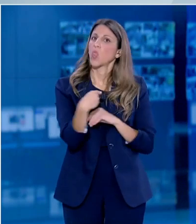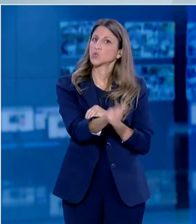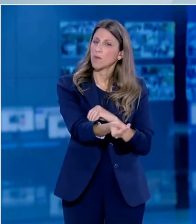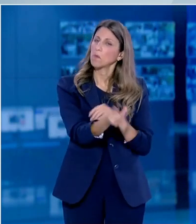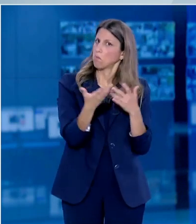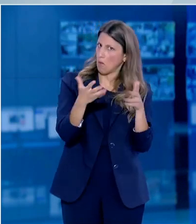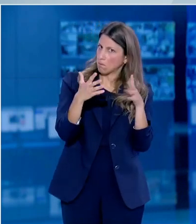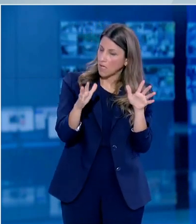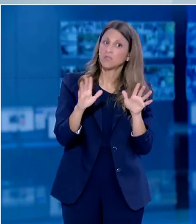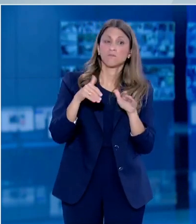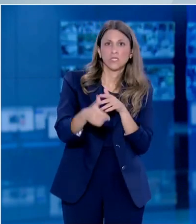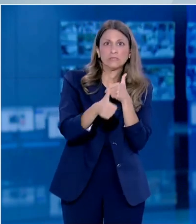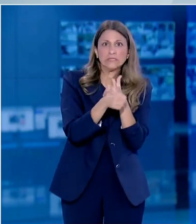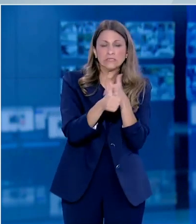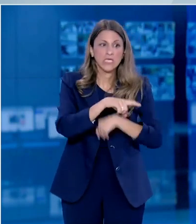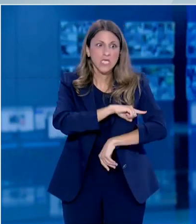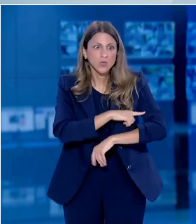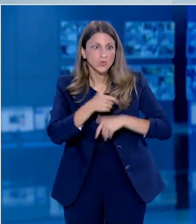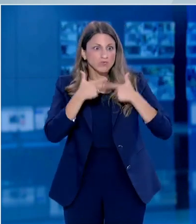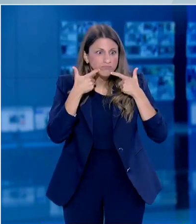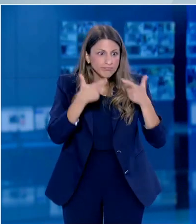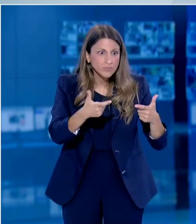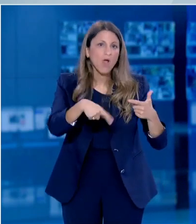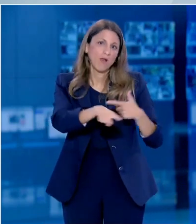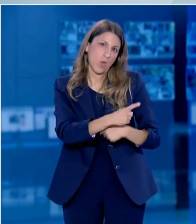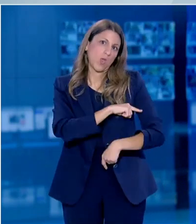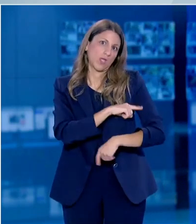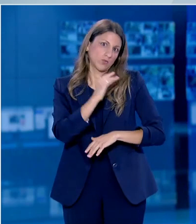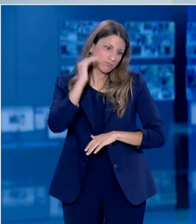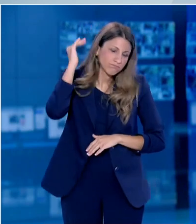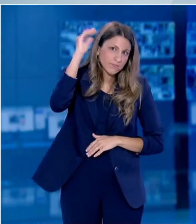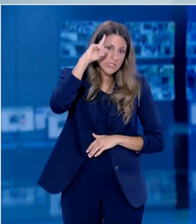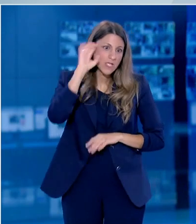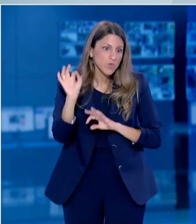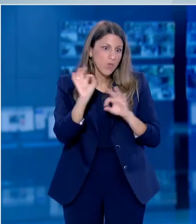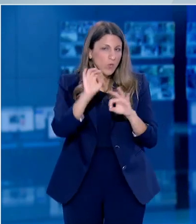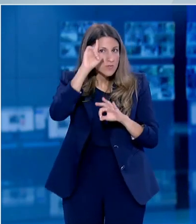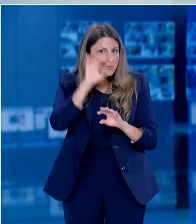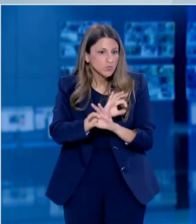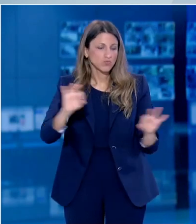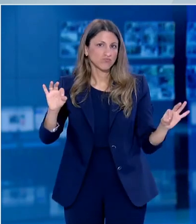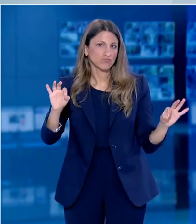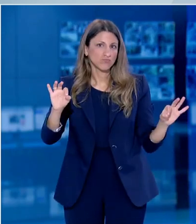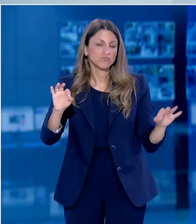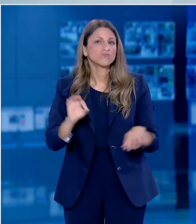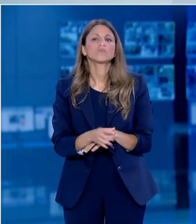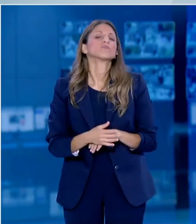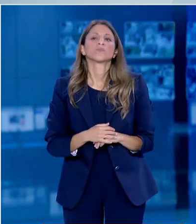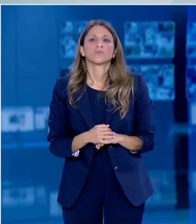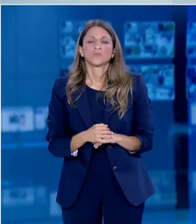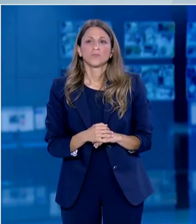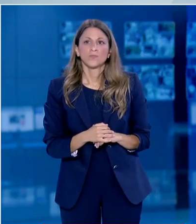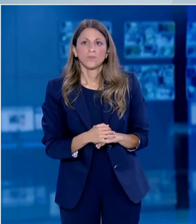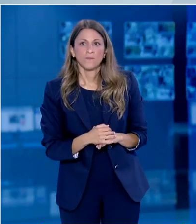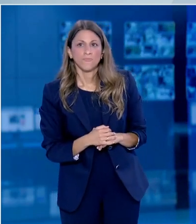στενείς παρακολούθησης με τον γιατρό γιατί πρέπει να παρακολουθεί ο γιατρός τυχόν ανεπθύμητες ενέργειες σε επιδημίες που ζήσαμε